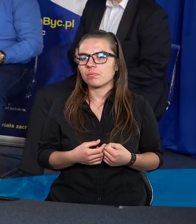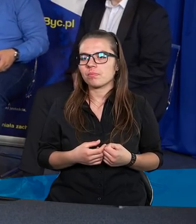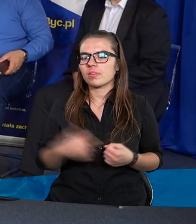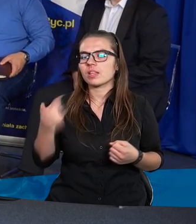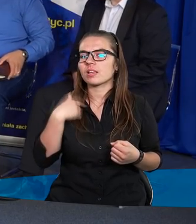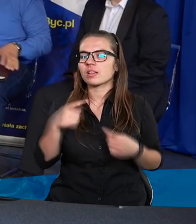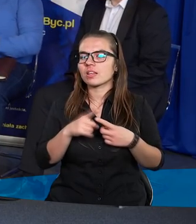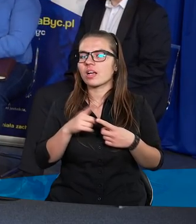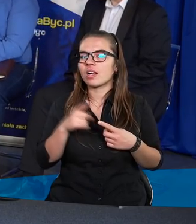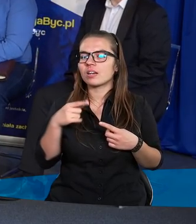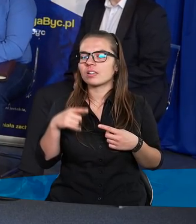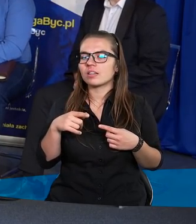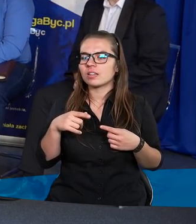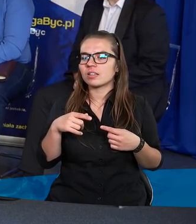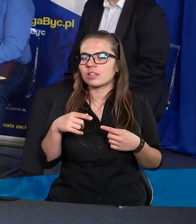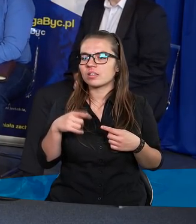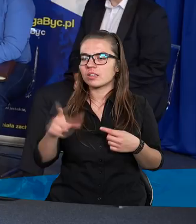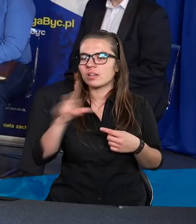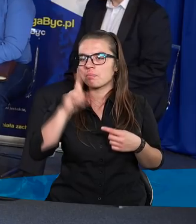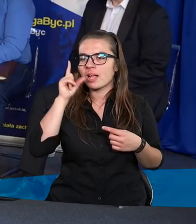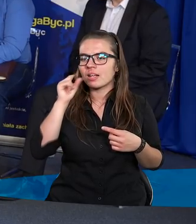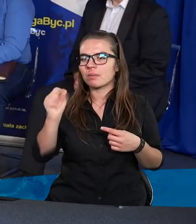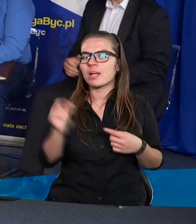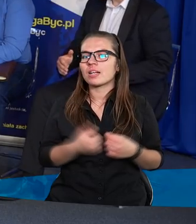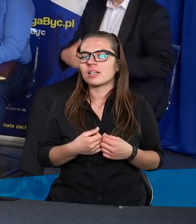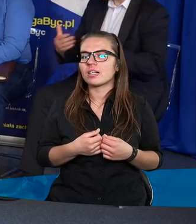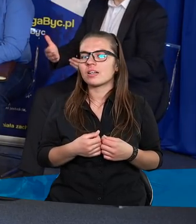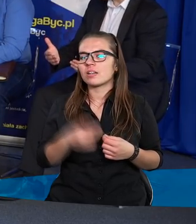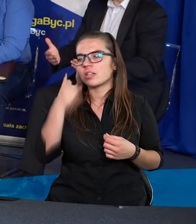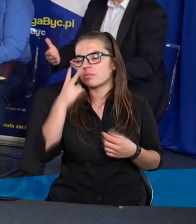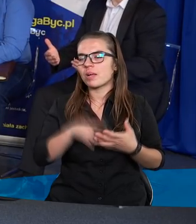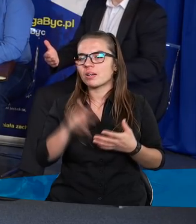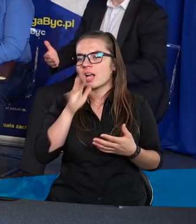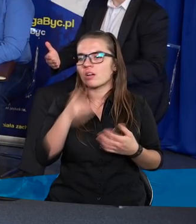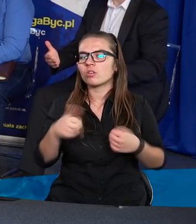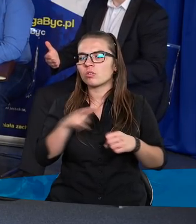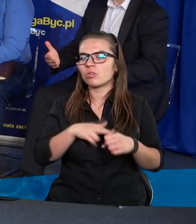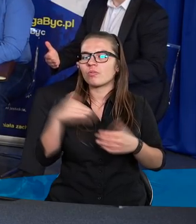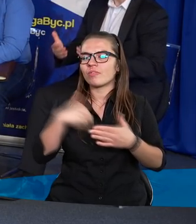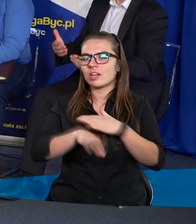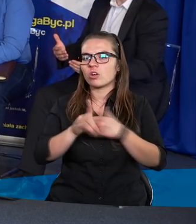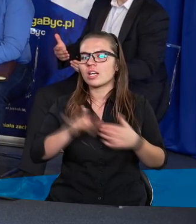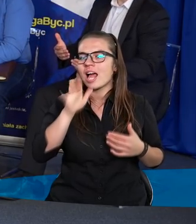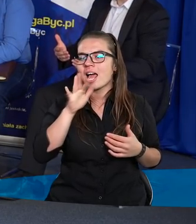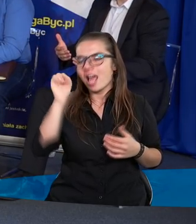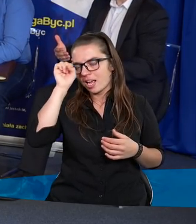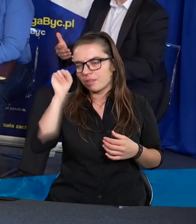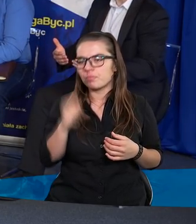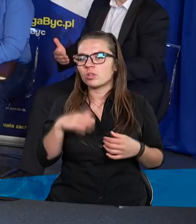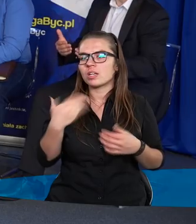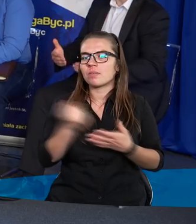Ja patrzę jeszcze na te kwestie z takiej perspektywy. Gdy patrzymy na Izraelitów, którzy wychodzą z Egiptu, czytałem o